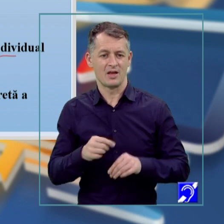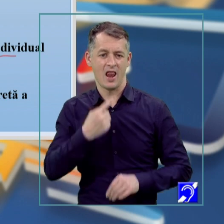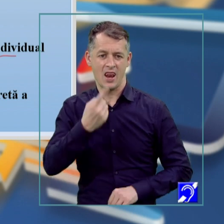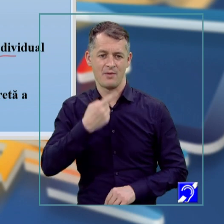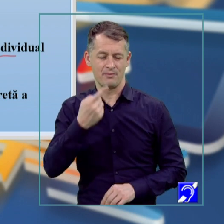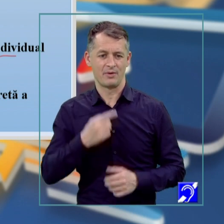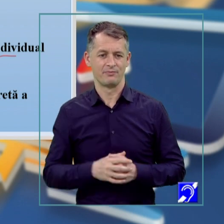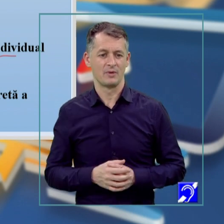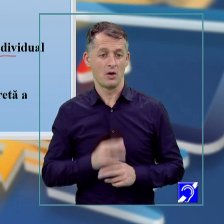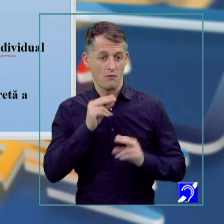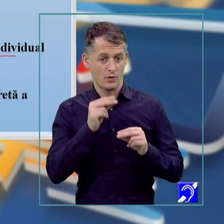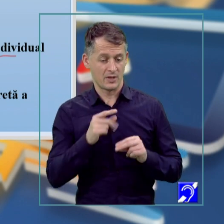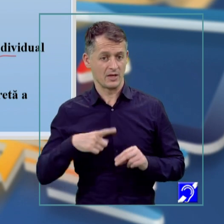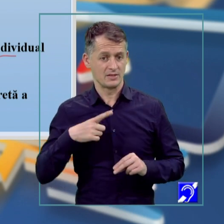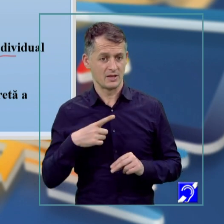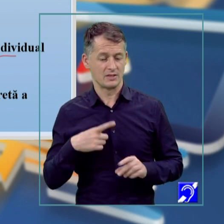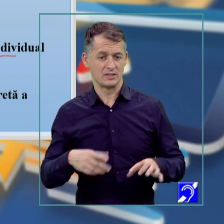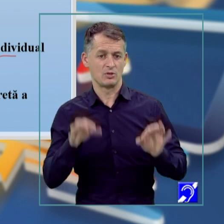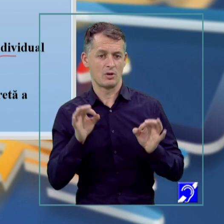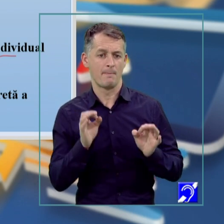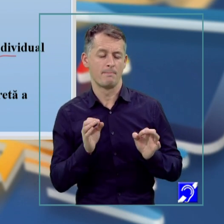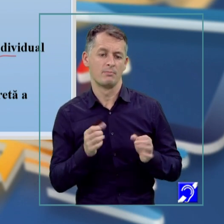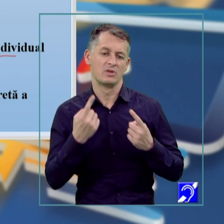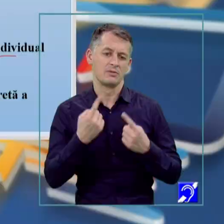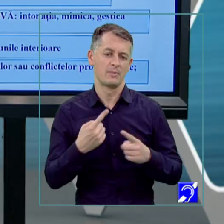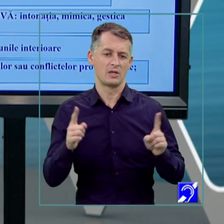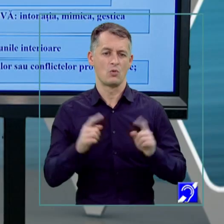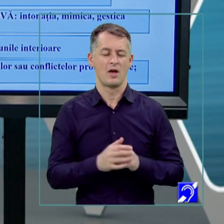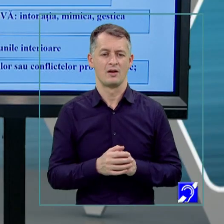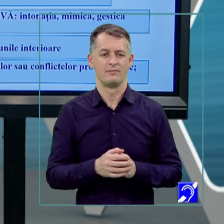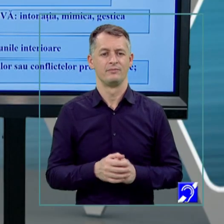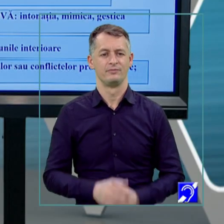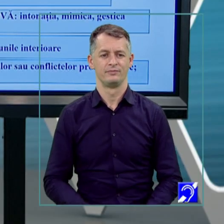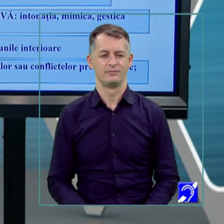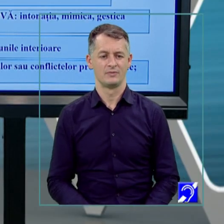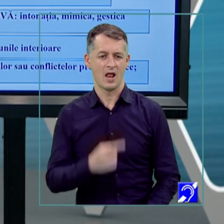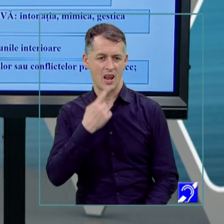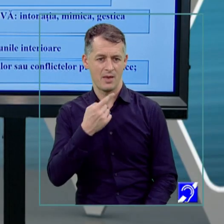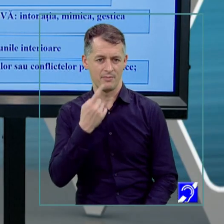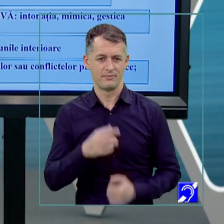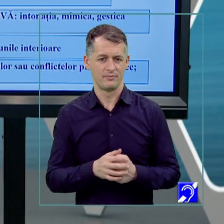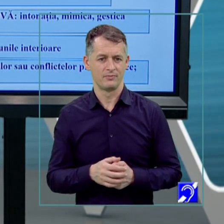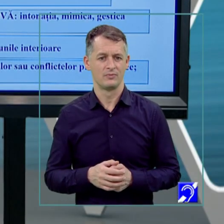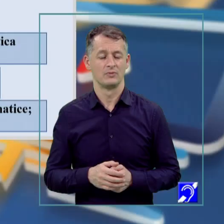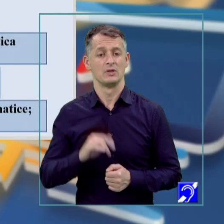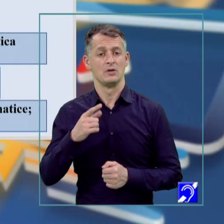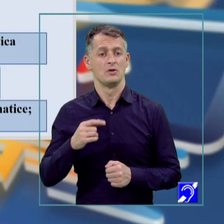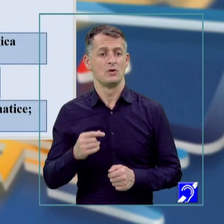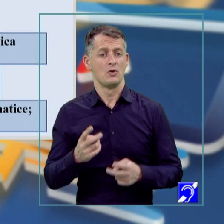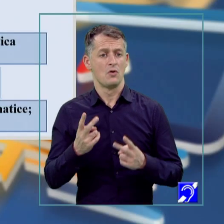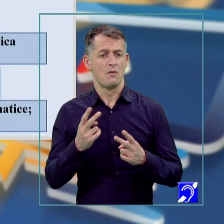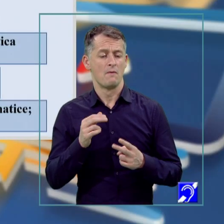Vorbirea este aspectul particular al limbii. Funcția limbajului sunt funcția de comunicare,